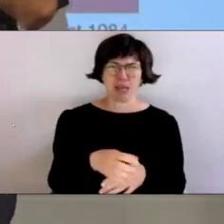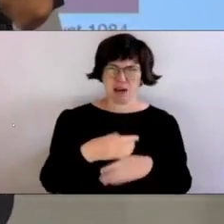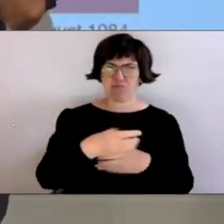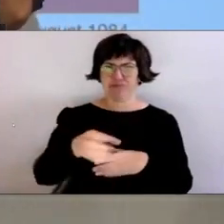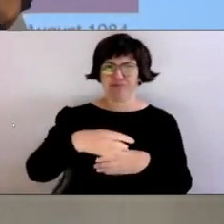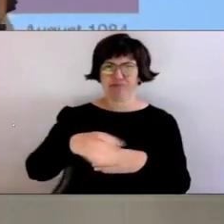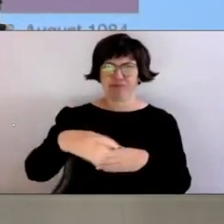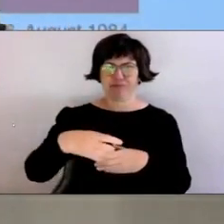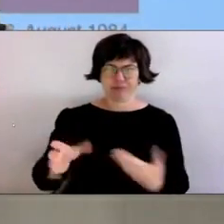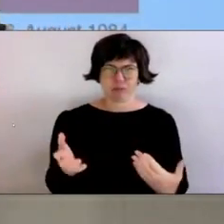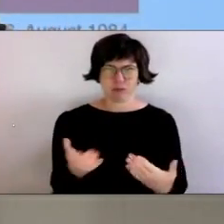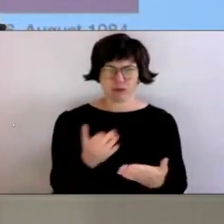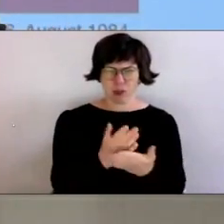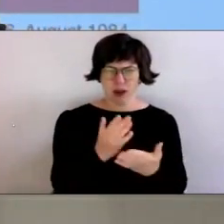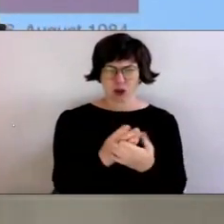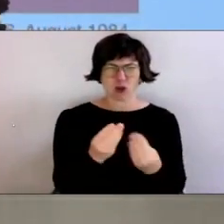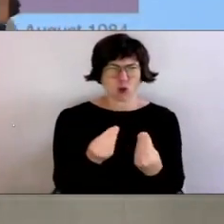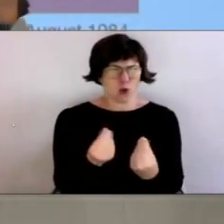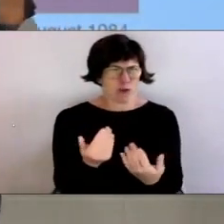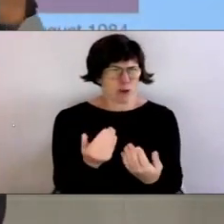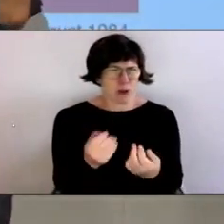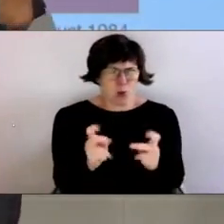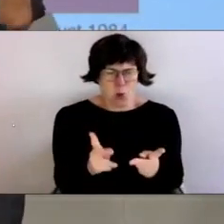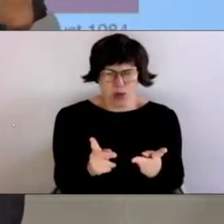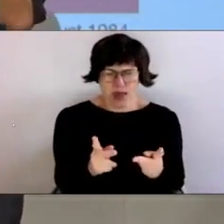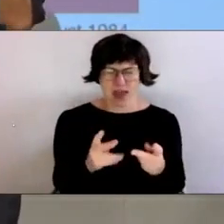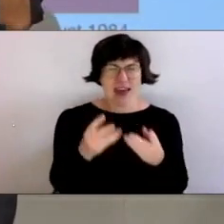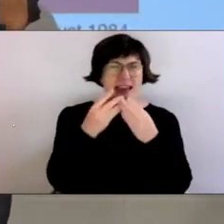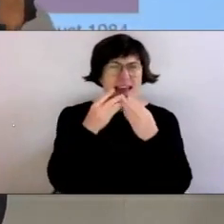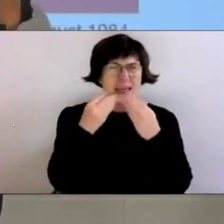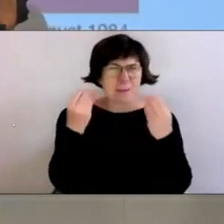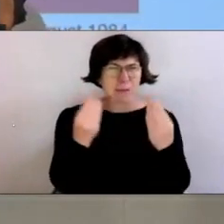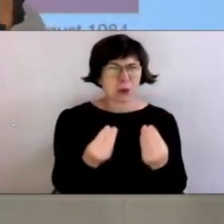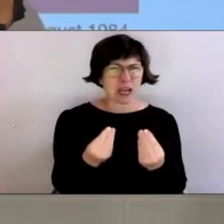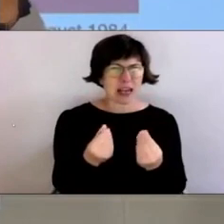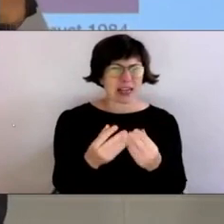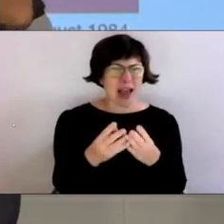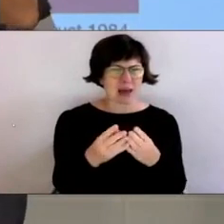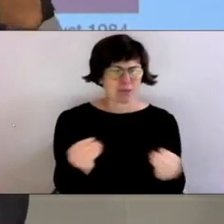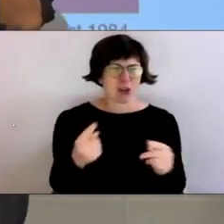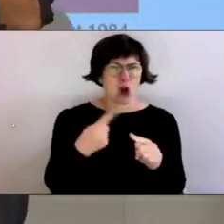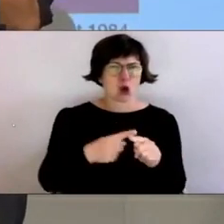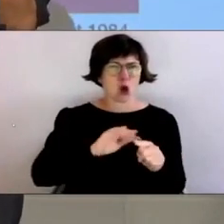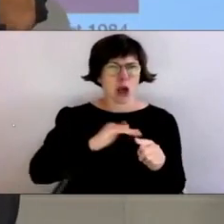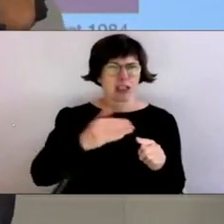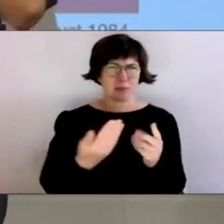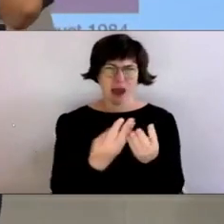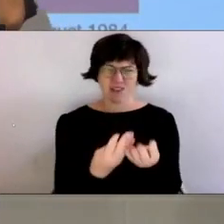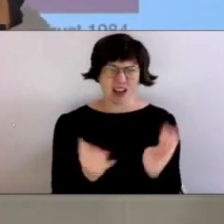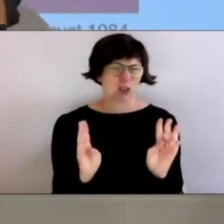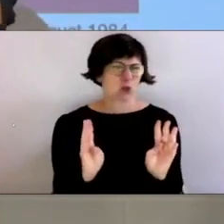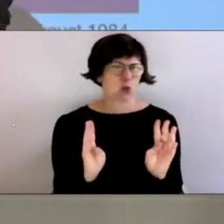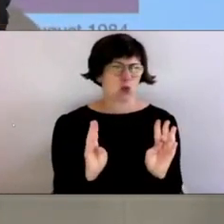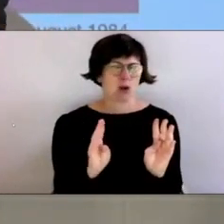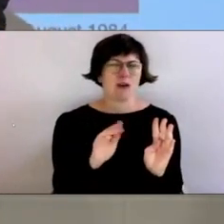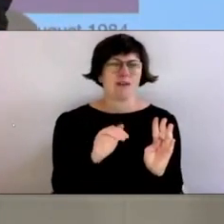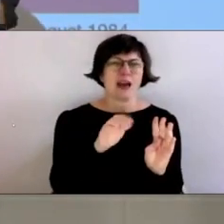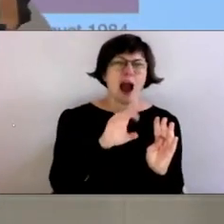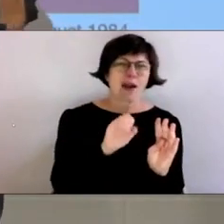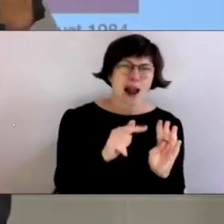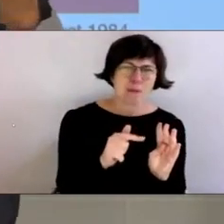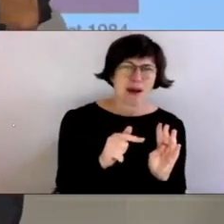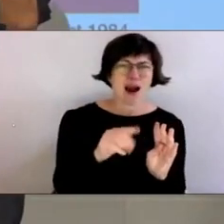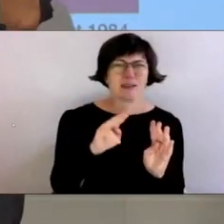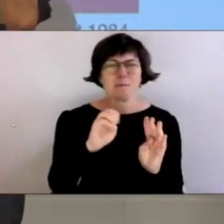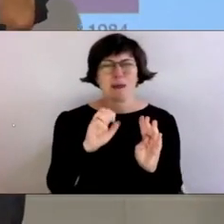Aber da hat man schon das Gefühl gehabt, ja okay, die Gemütigkeit geht verloren. Kreuzberg war ja abgeschottet sozusagen. Ada, Bert, Marianne entlang der Mauer.